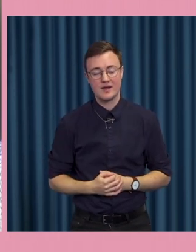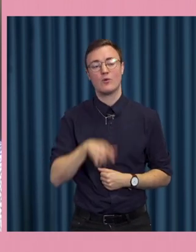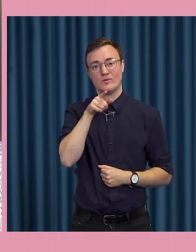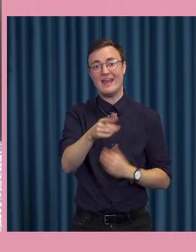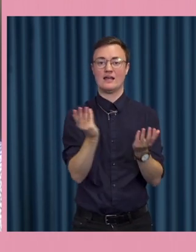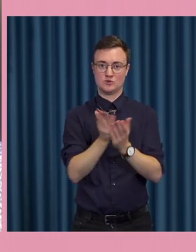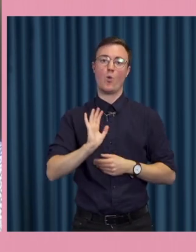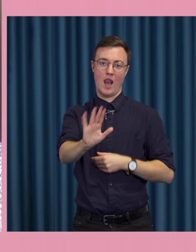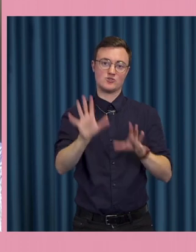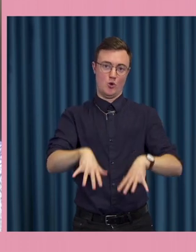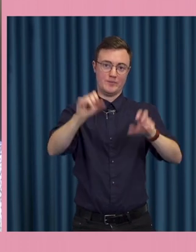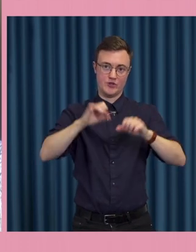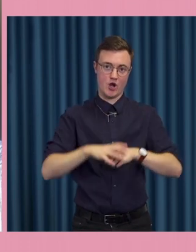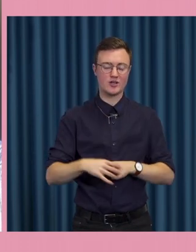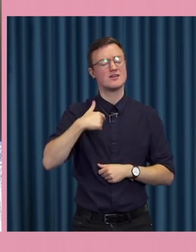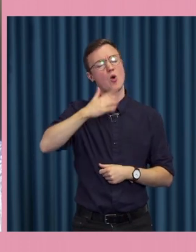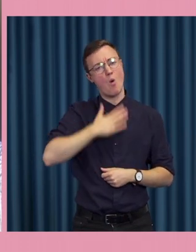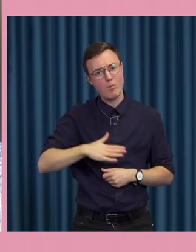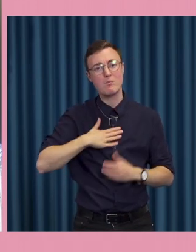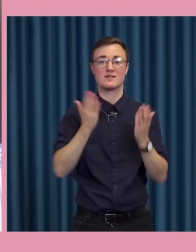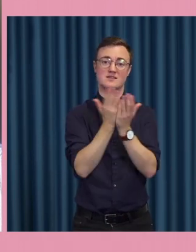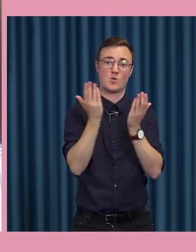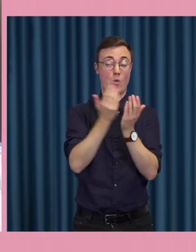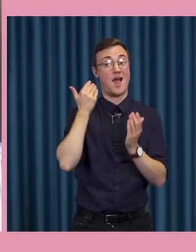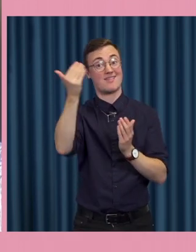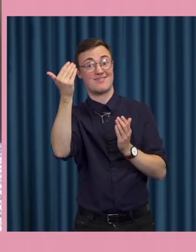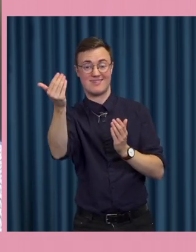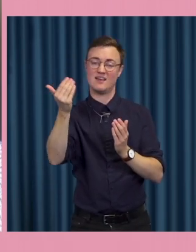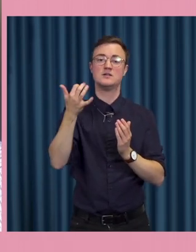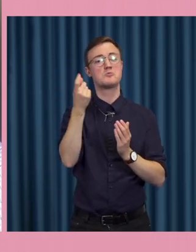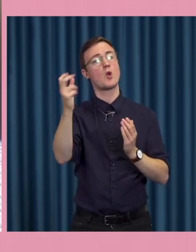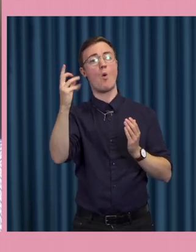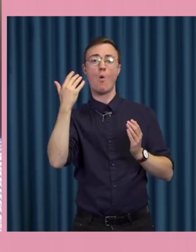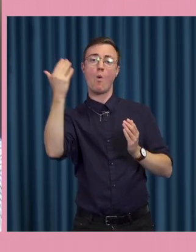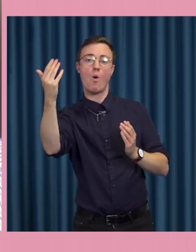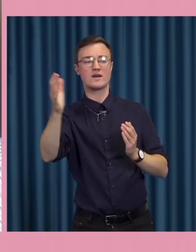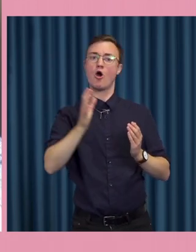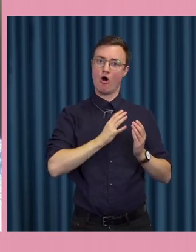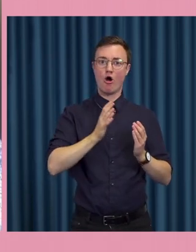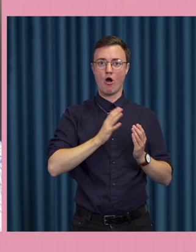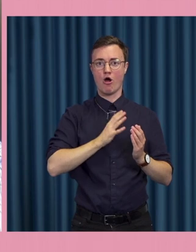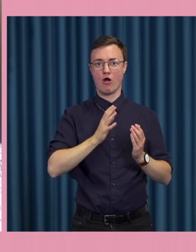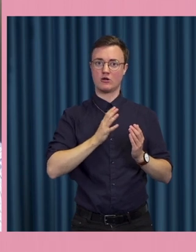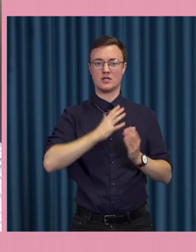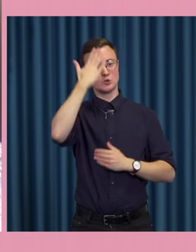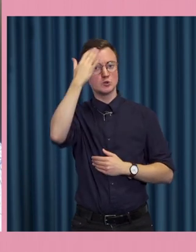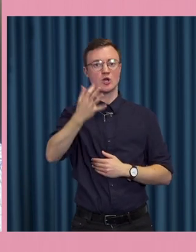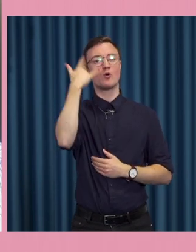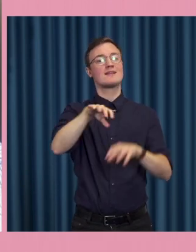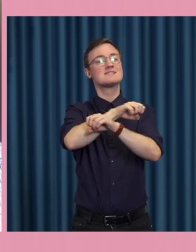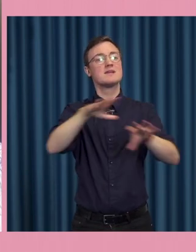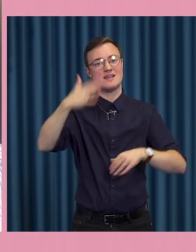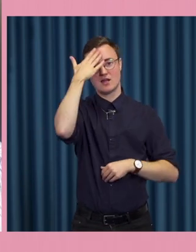skolan göra så jag får hoppas att skolan i långt högre grad om några år har sprider kunskap kring